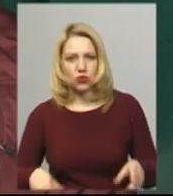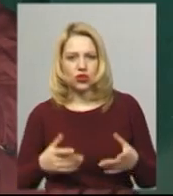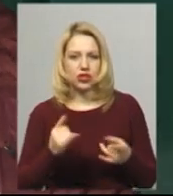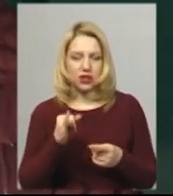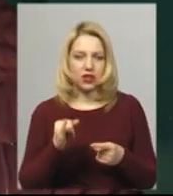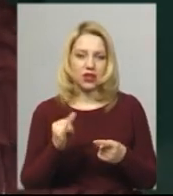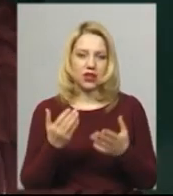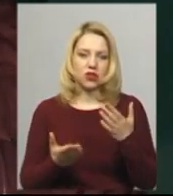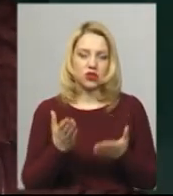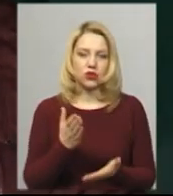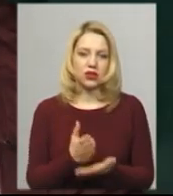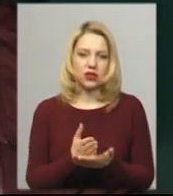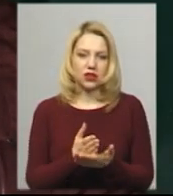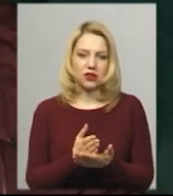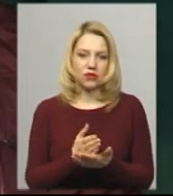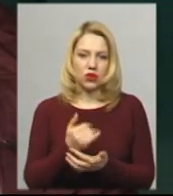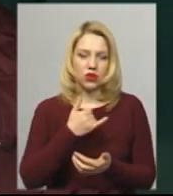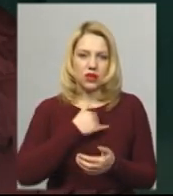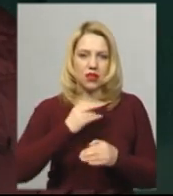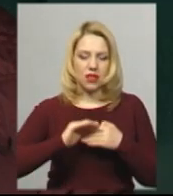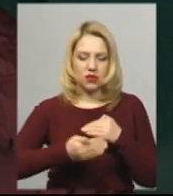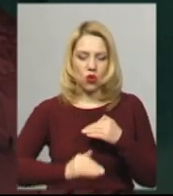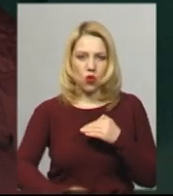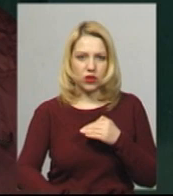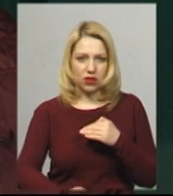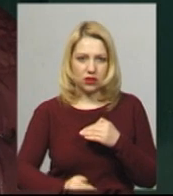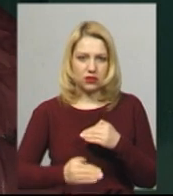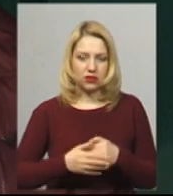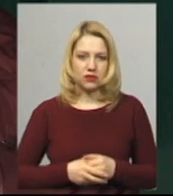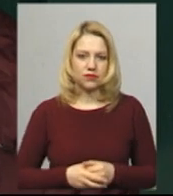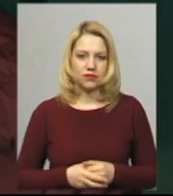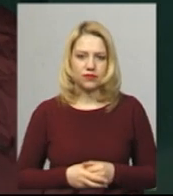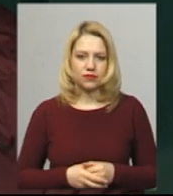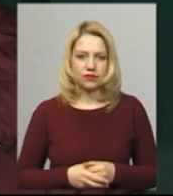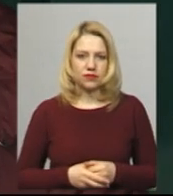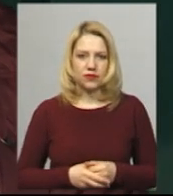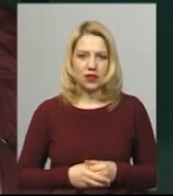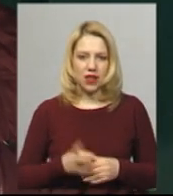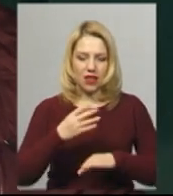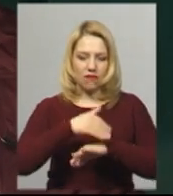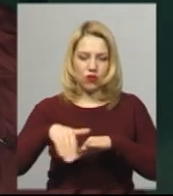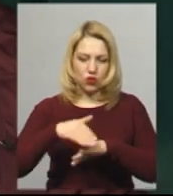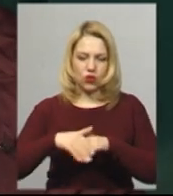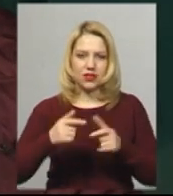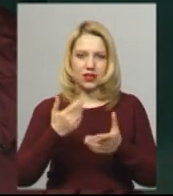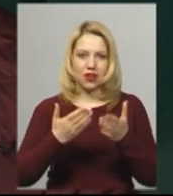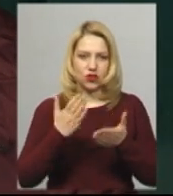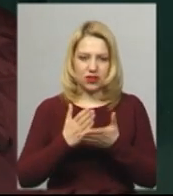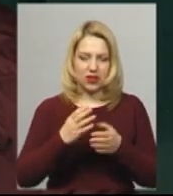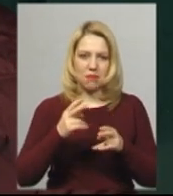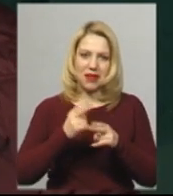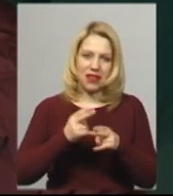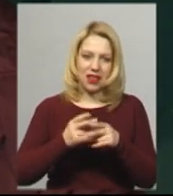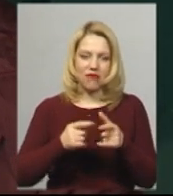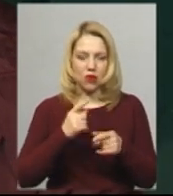І якщо є на сходах зовнішніх, є перила, металеві чи